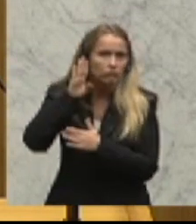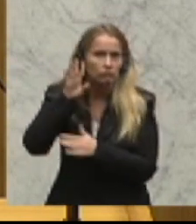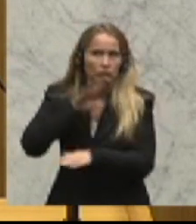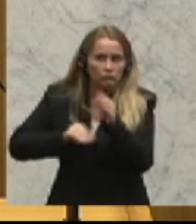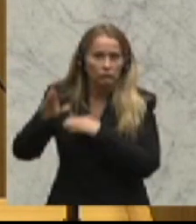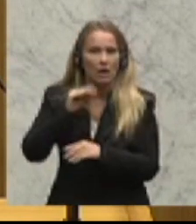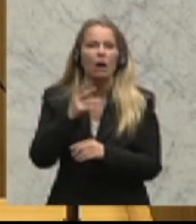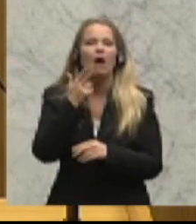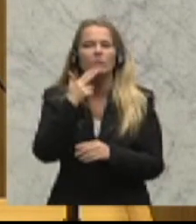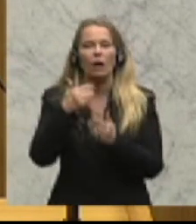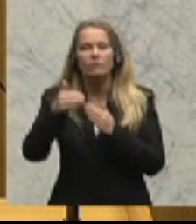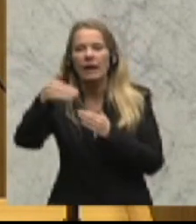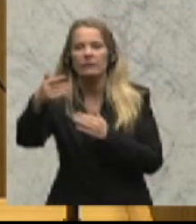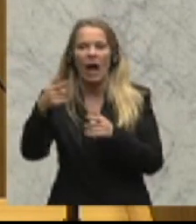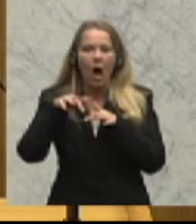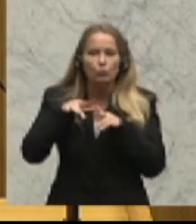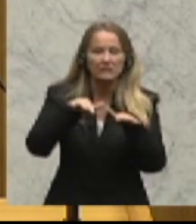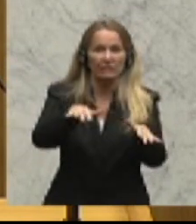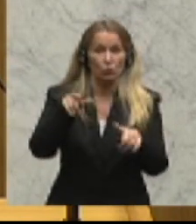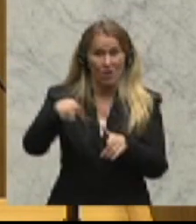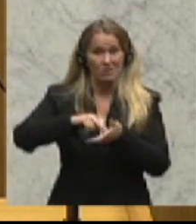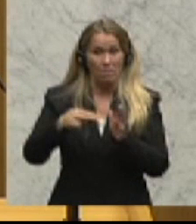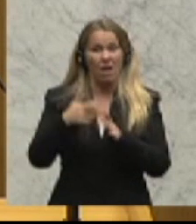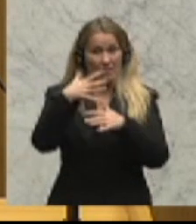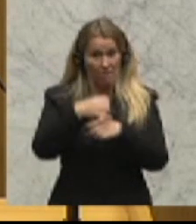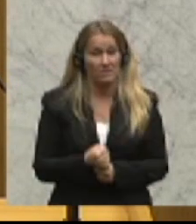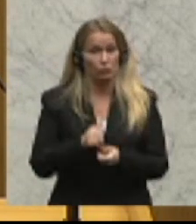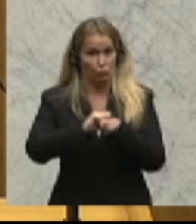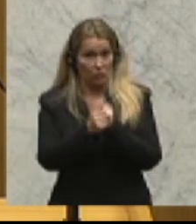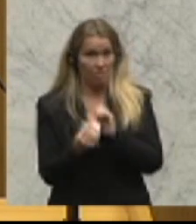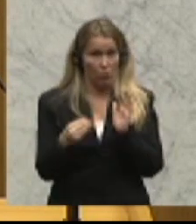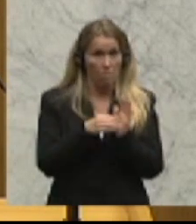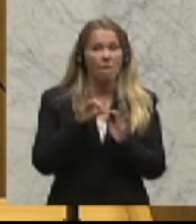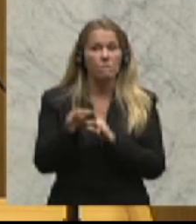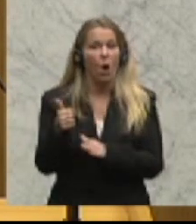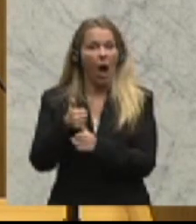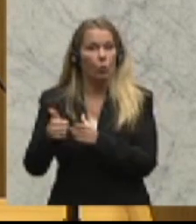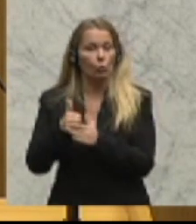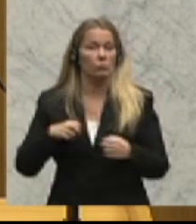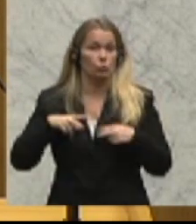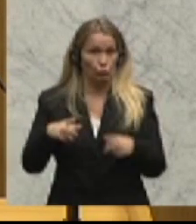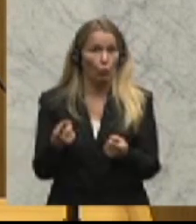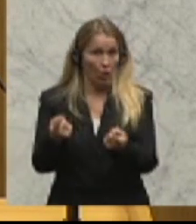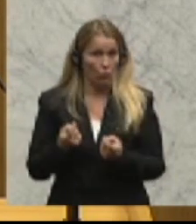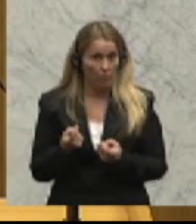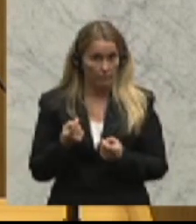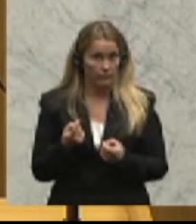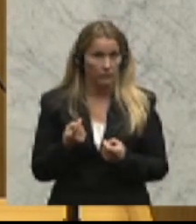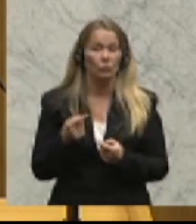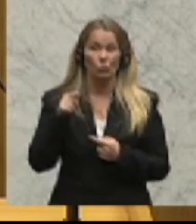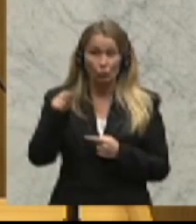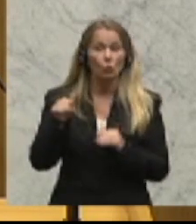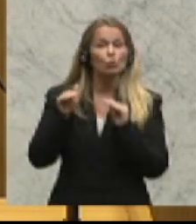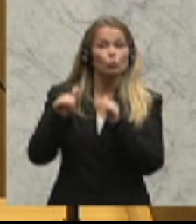welche weiteren Auswirkungen die geplante Verfassungsreform für die Autonomie Südtirols hat und in Ausübung der